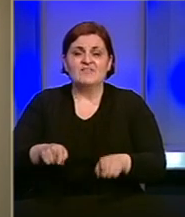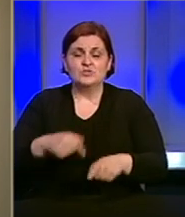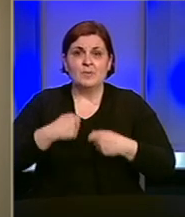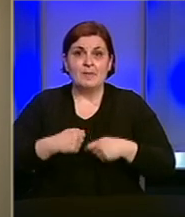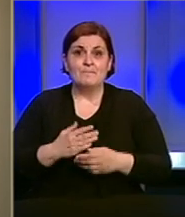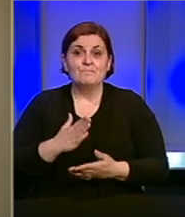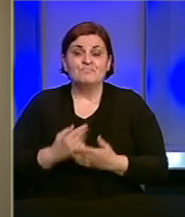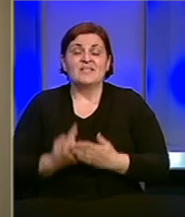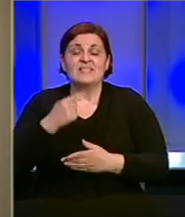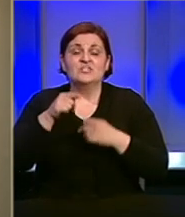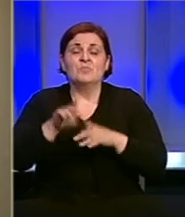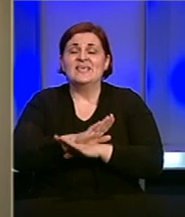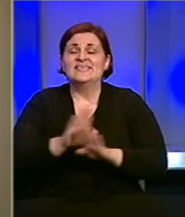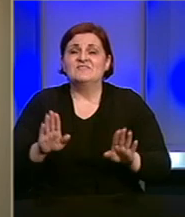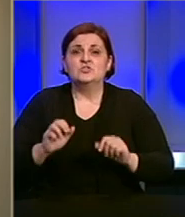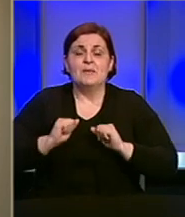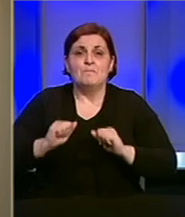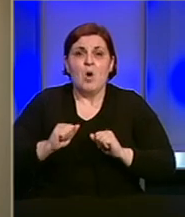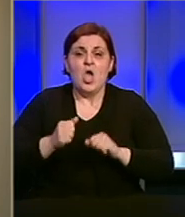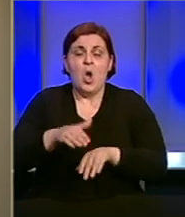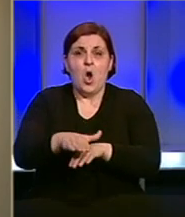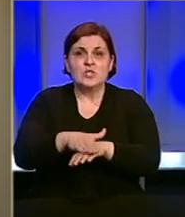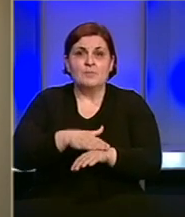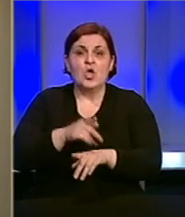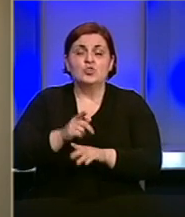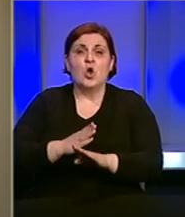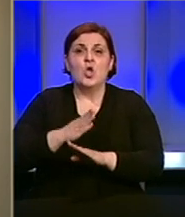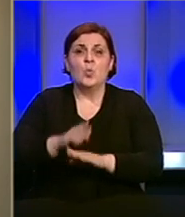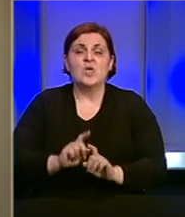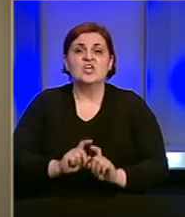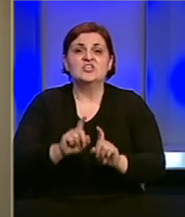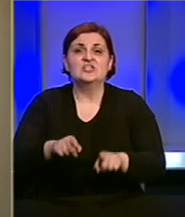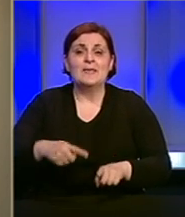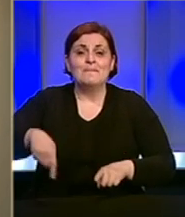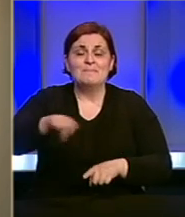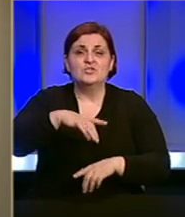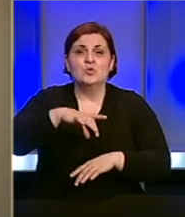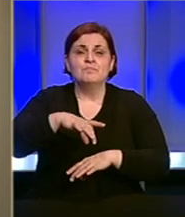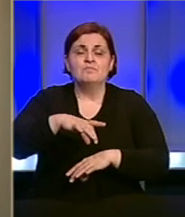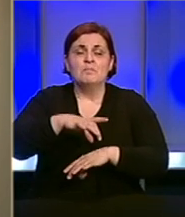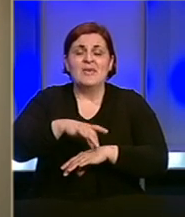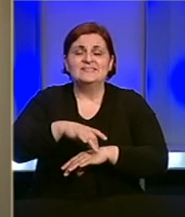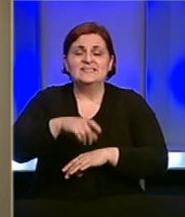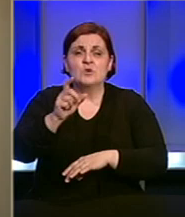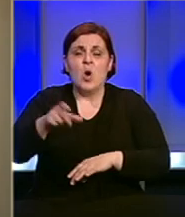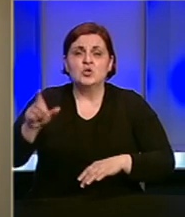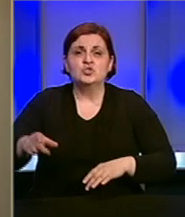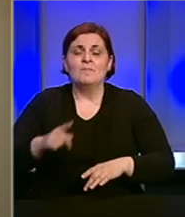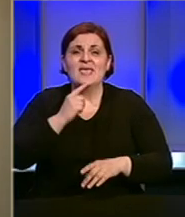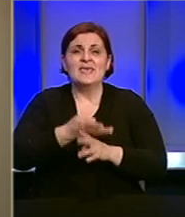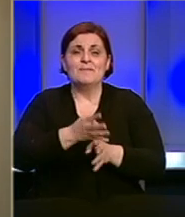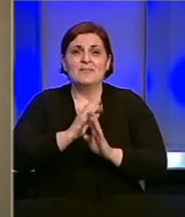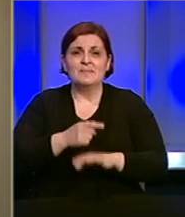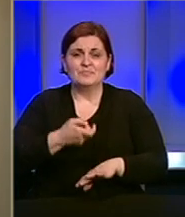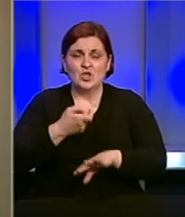desilo se ono čega su se svi pribojavali od početka, to je ulazak zaraze među medicinsko osoblje i pacijente. Dr.